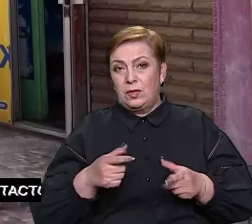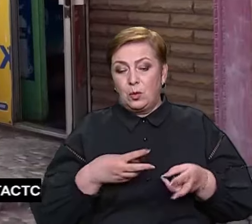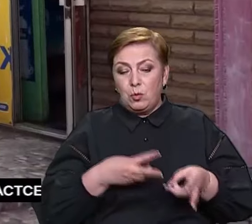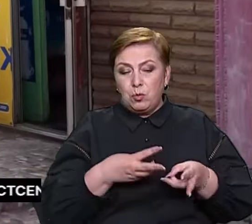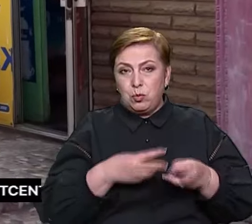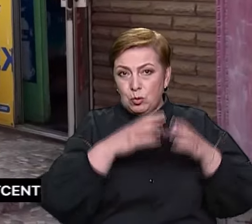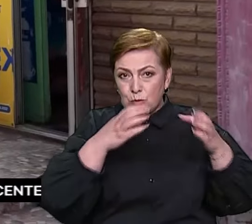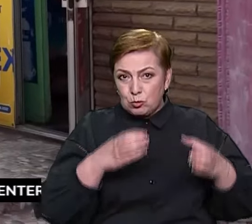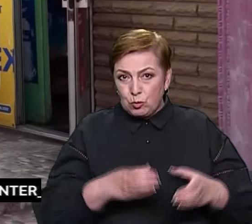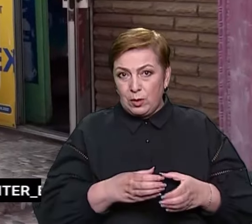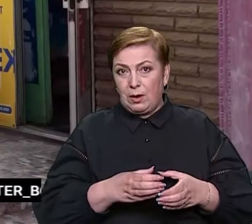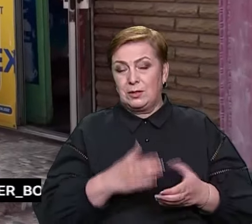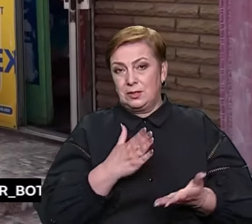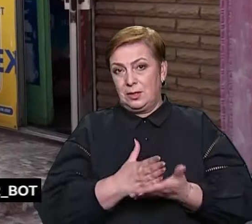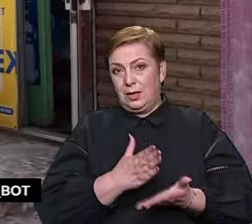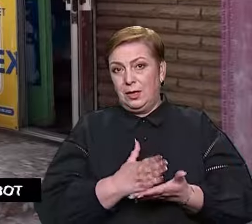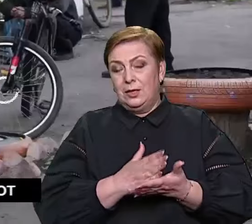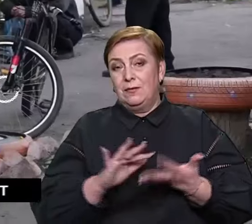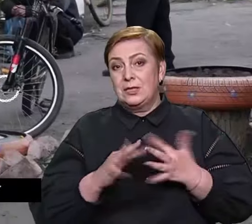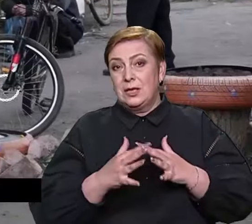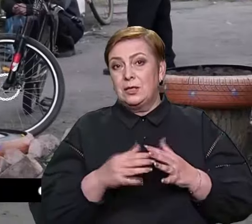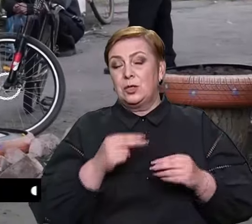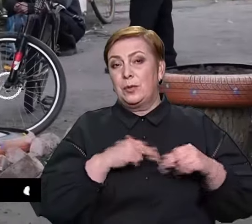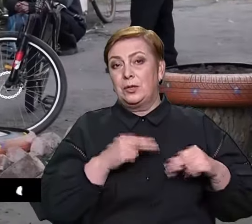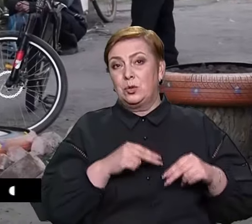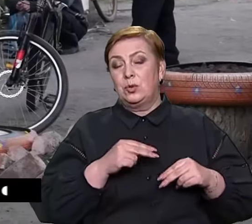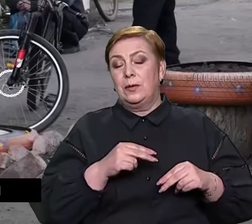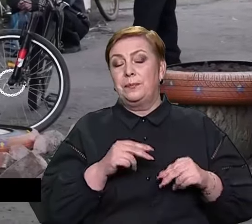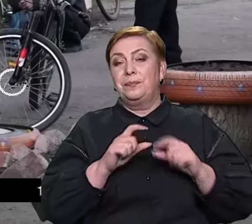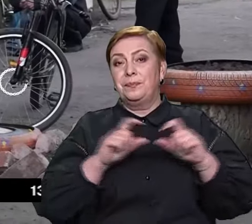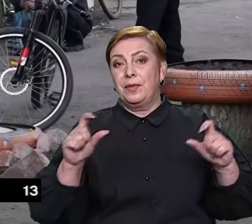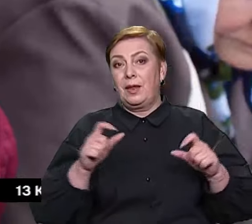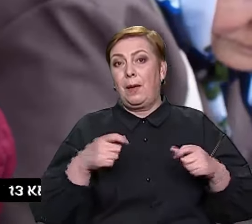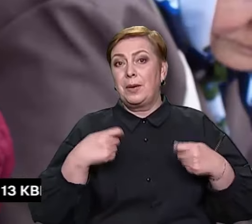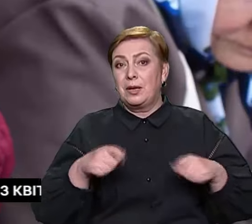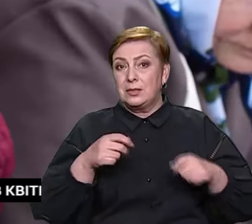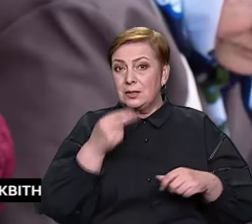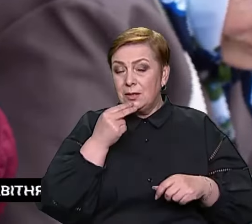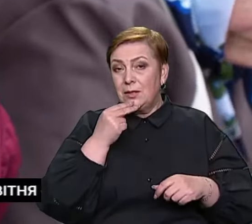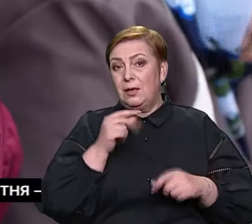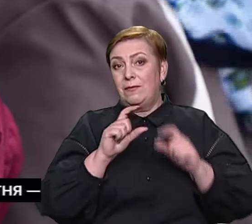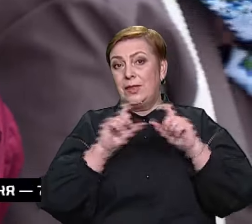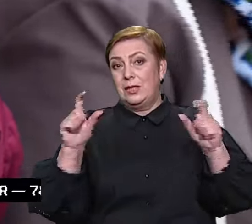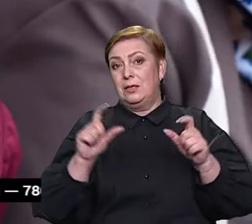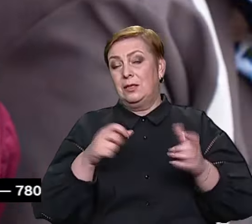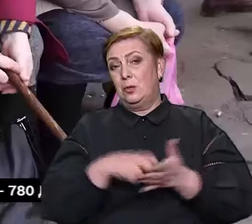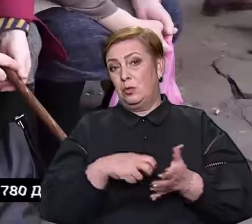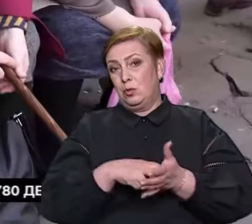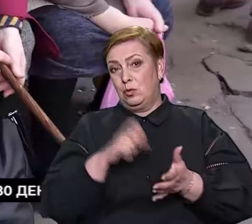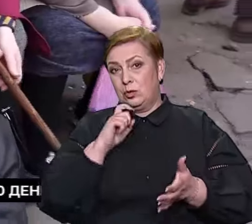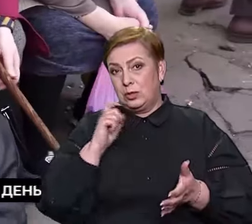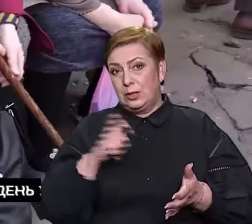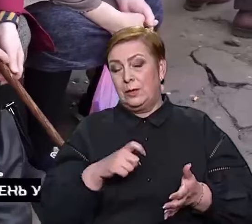У селищі працюють продуктові магазини та відділення «Укрпошти». До нього по свою пенсію прийшла Галина.